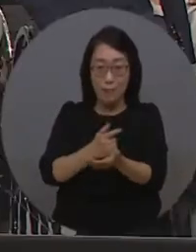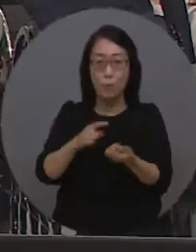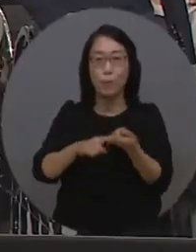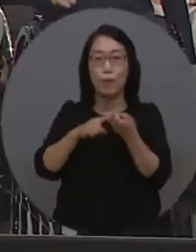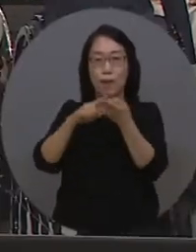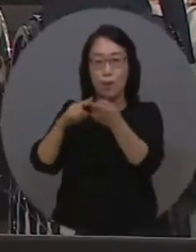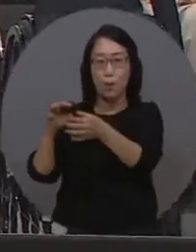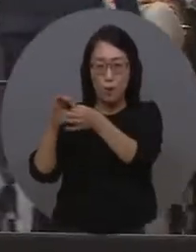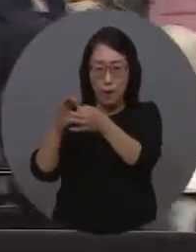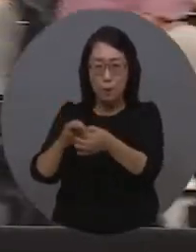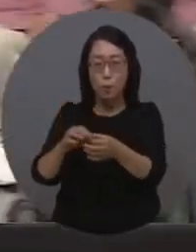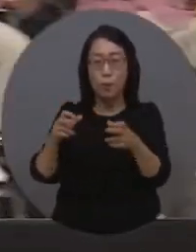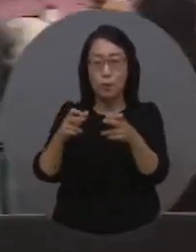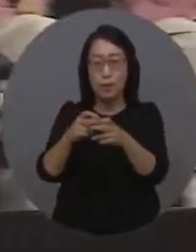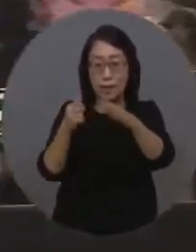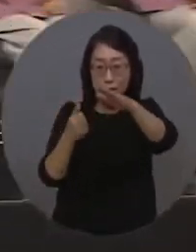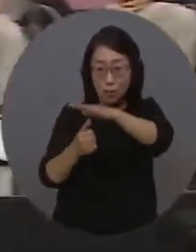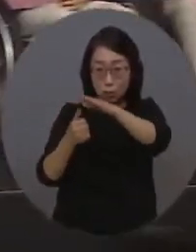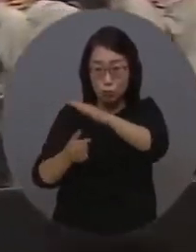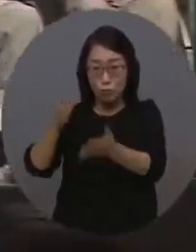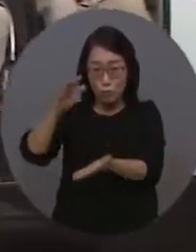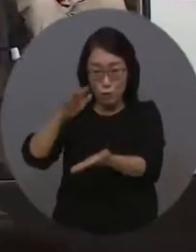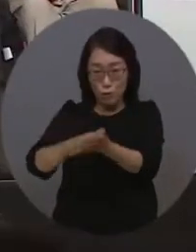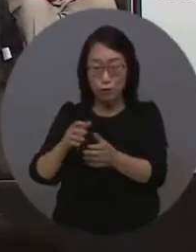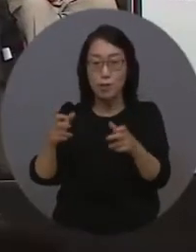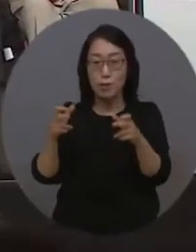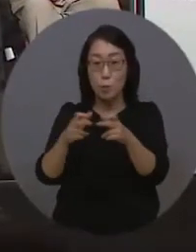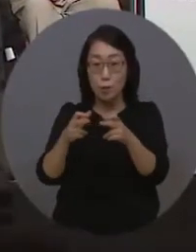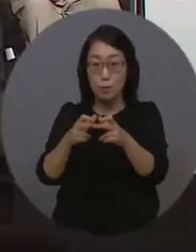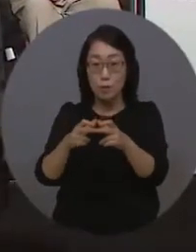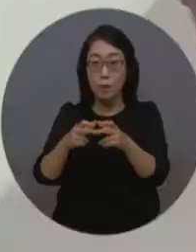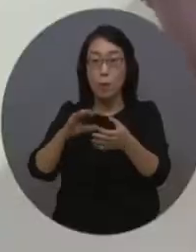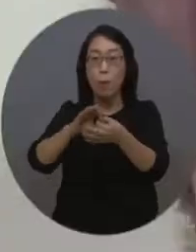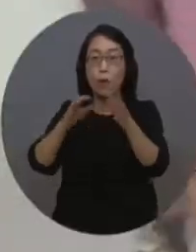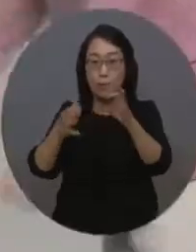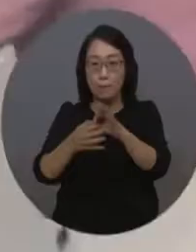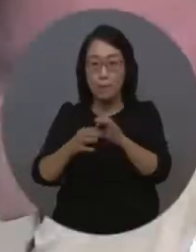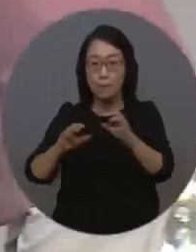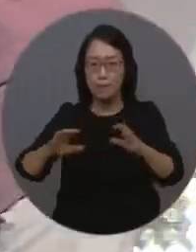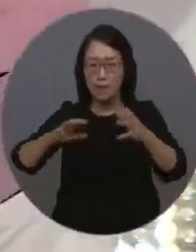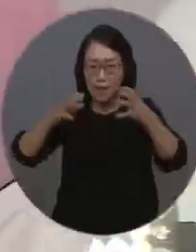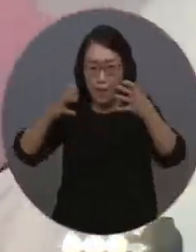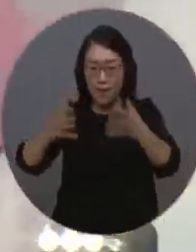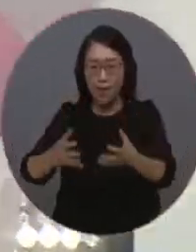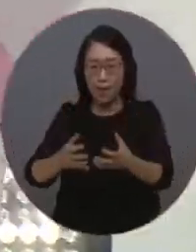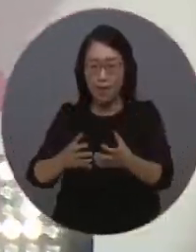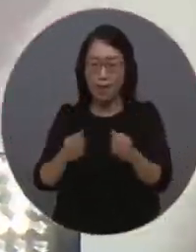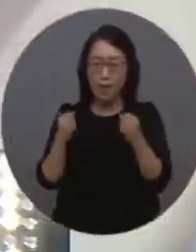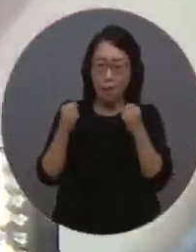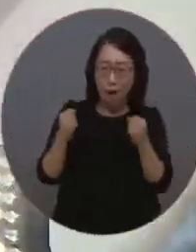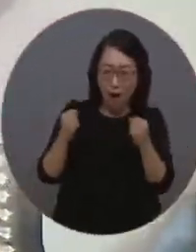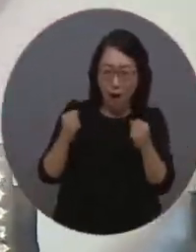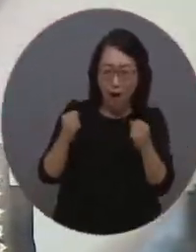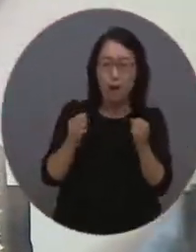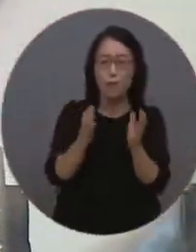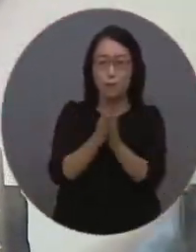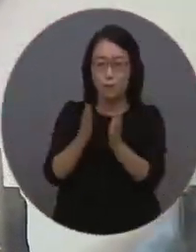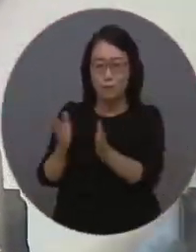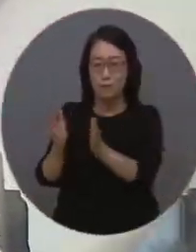장애인 선수들의 열정 가득한 도쿄패럴림픽이 전 세계를 환호의 물걸로 채울 준비를 마쳤습니다.